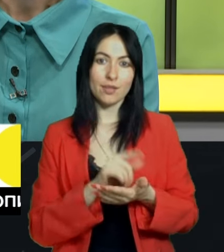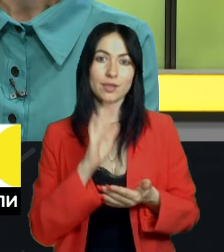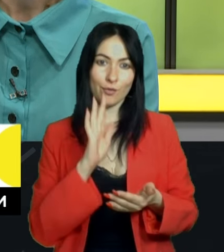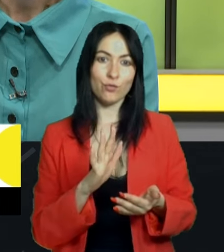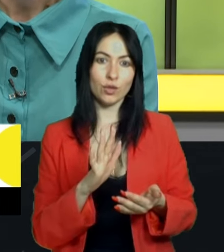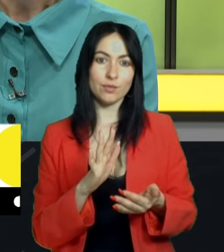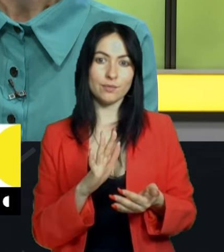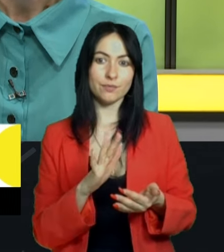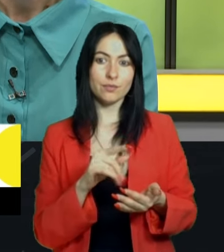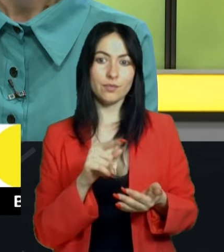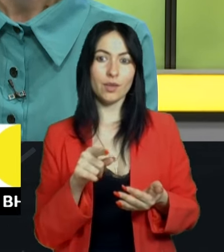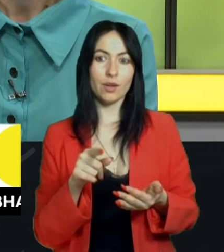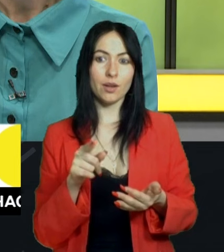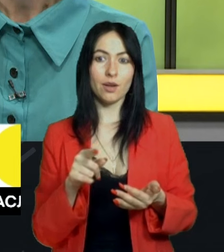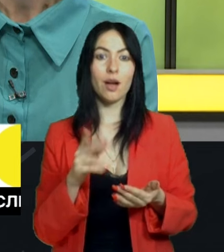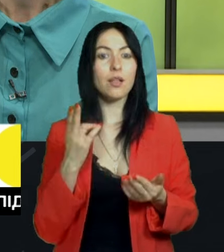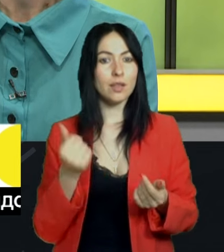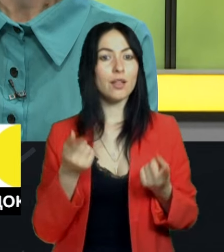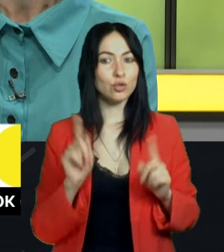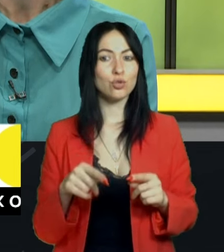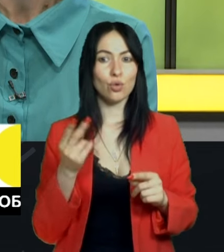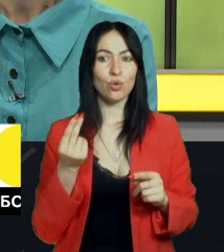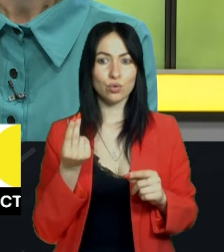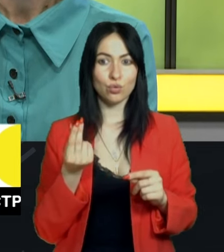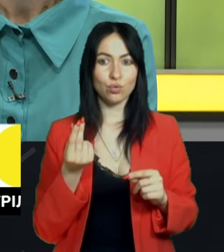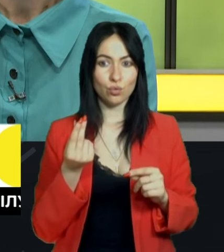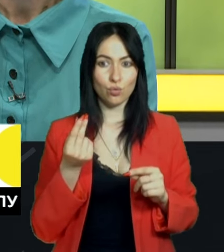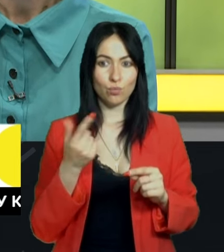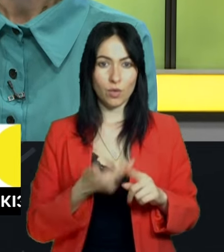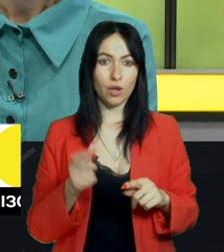Дійсно, сума значна і потрібна.